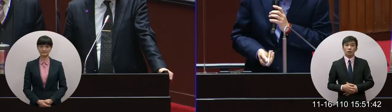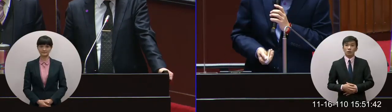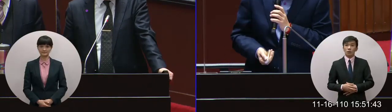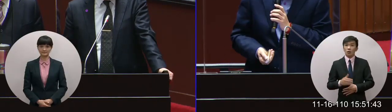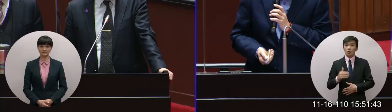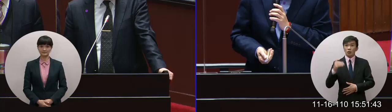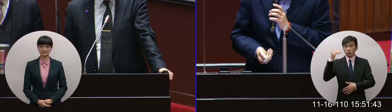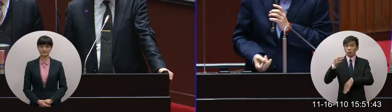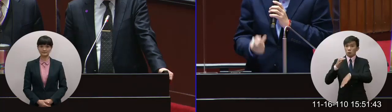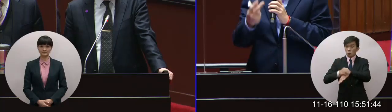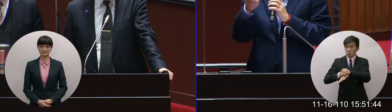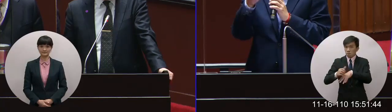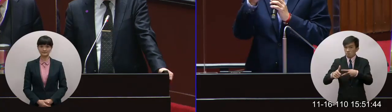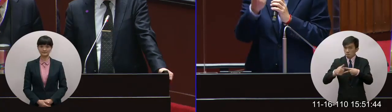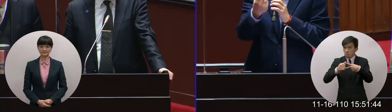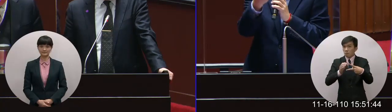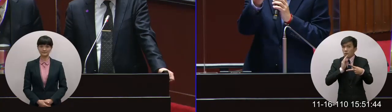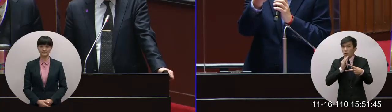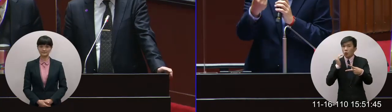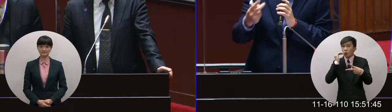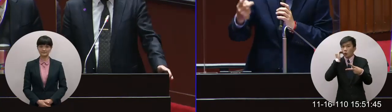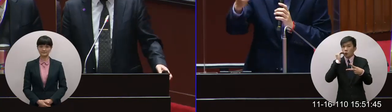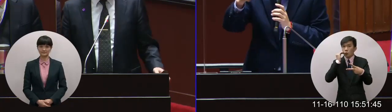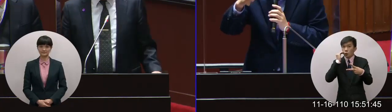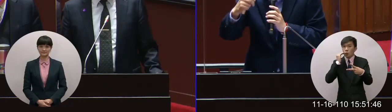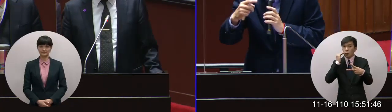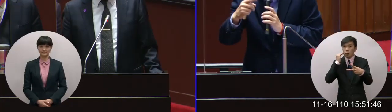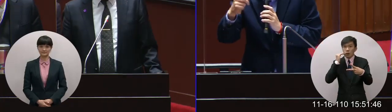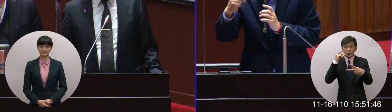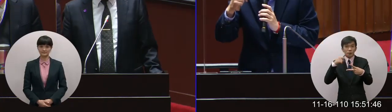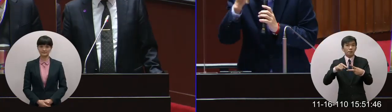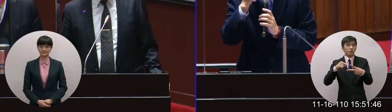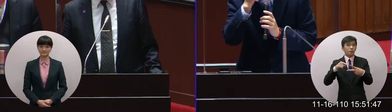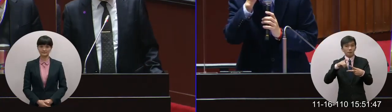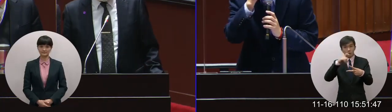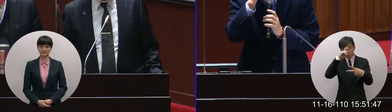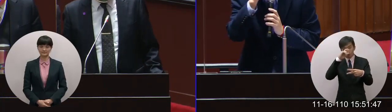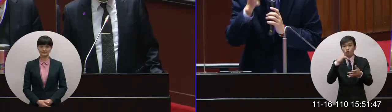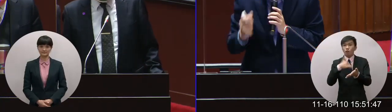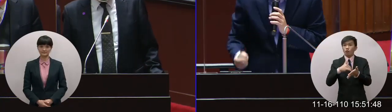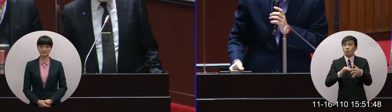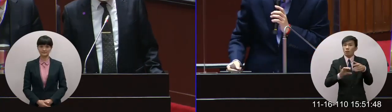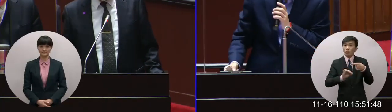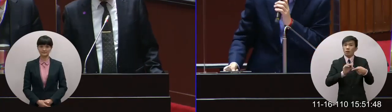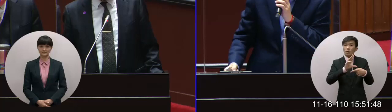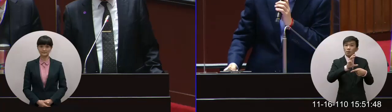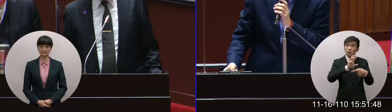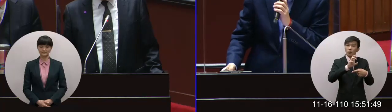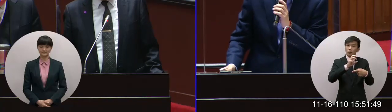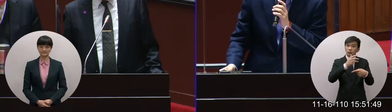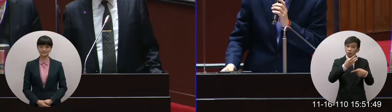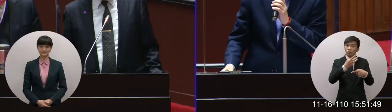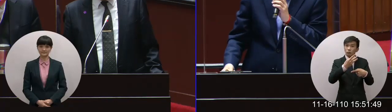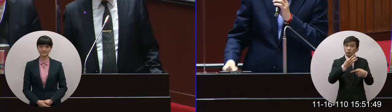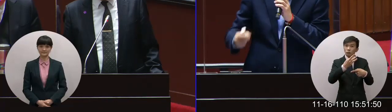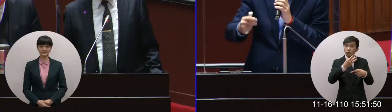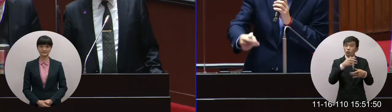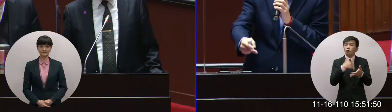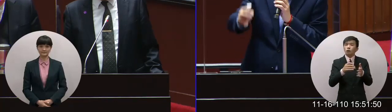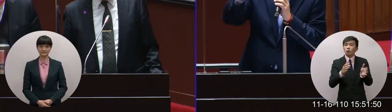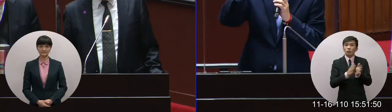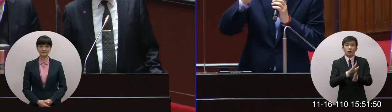為第一劑你還要變成高端一百分之八十四的人六十五萬人左右